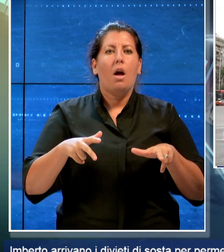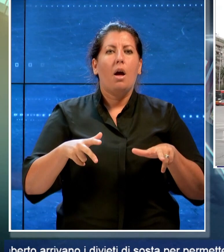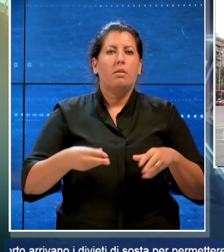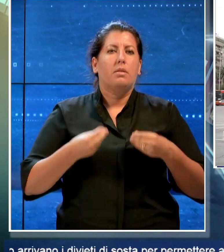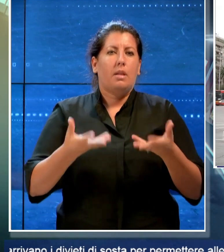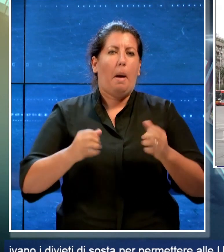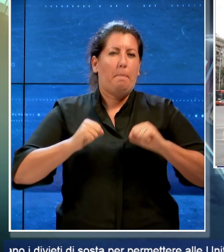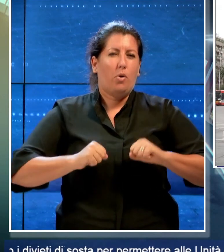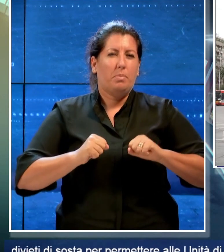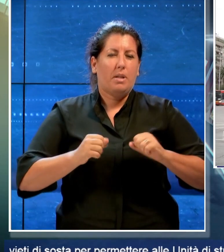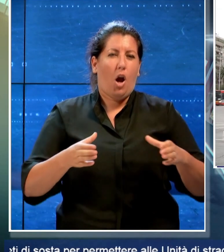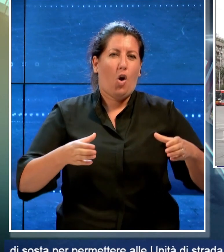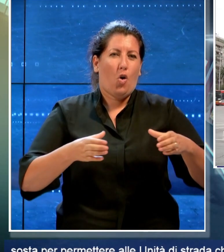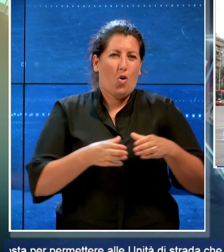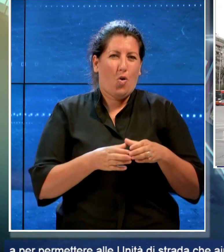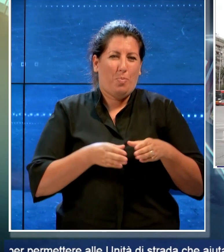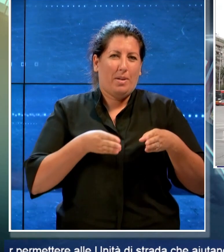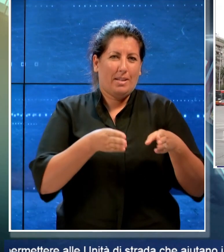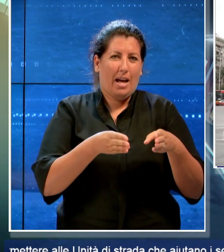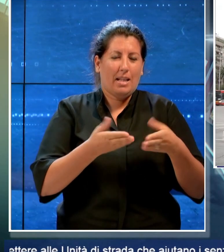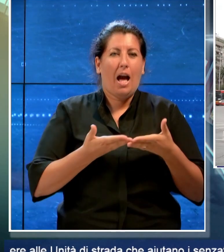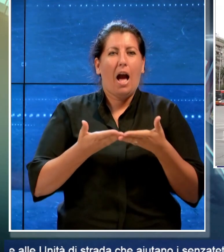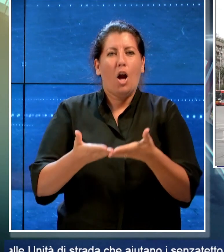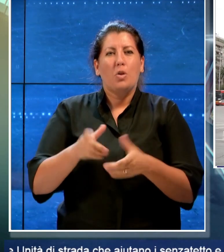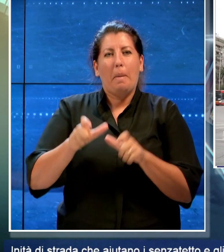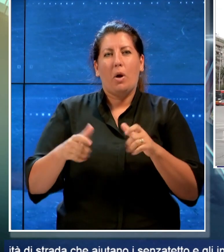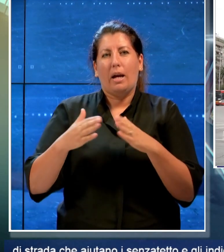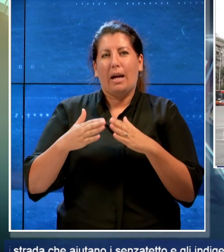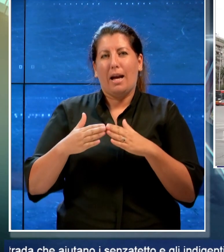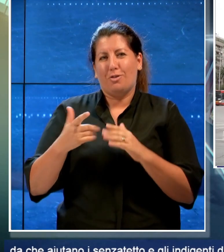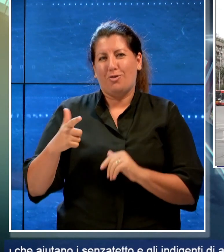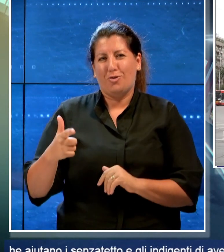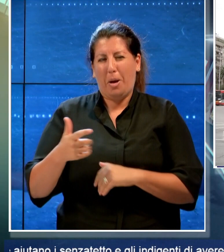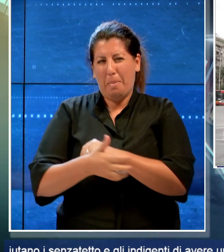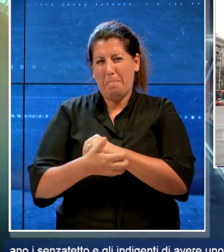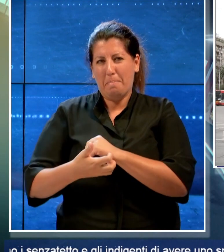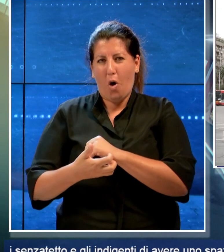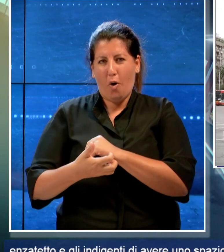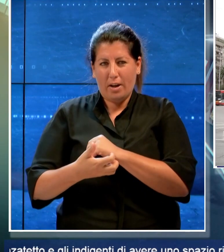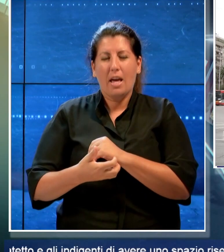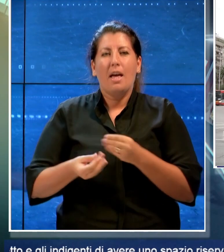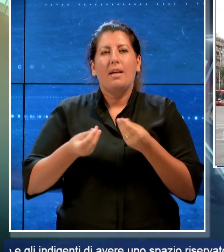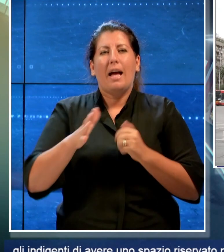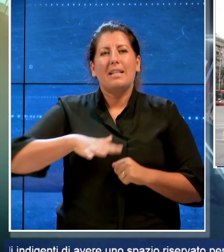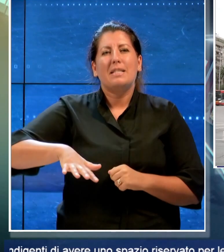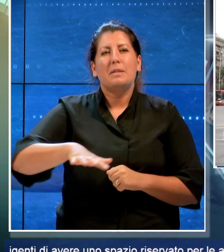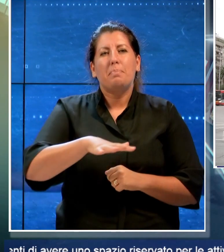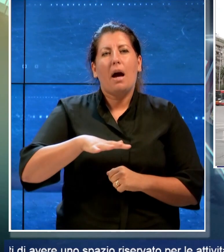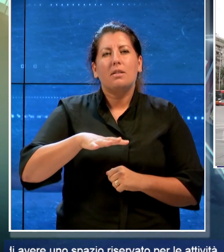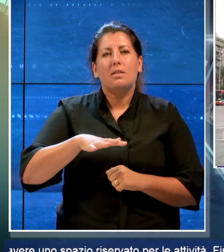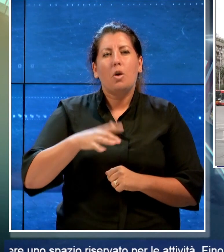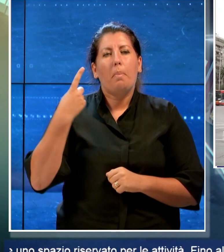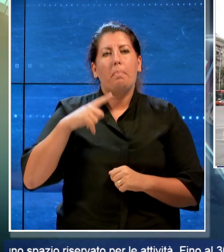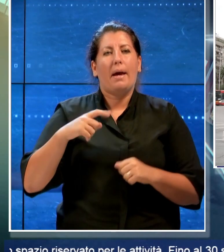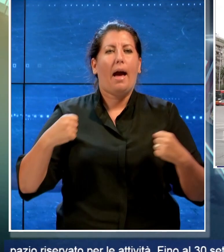strada che aiutano i senza tetto e gli indigenti di avere uno spazio riservato per le attività. Fino al